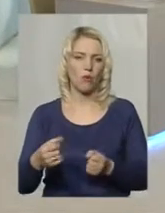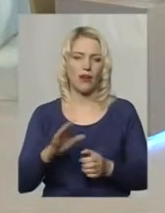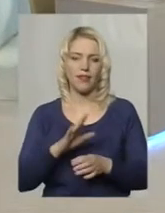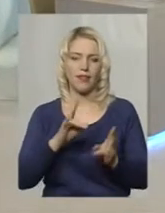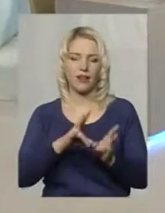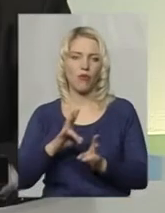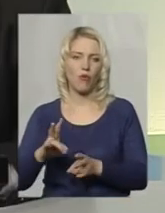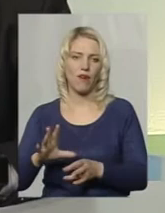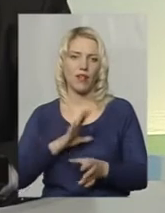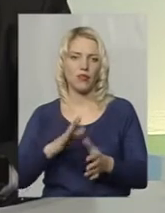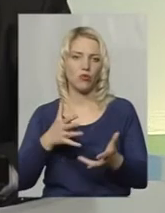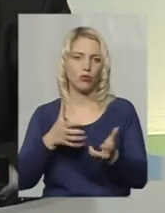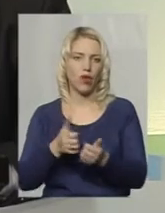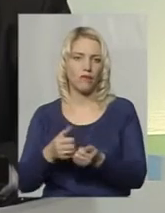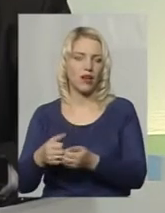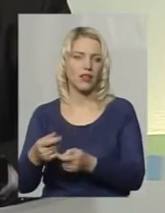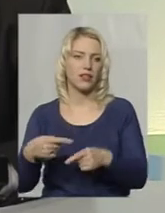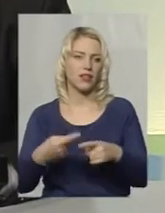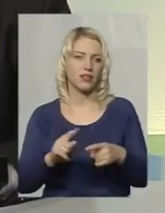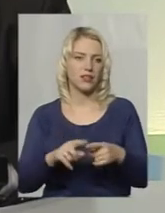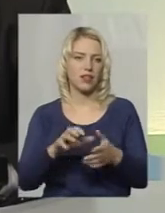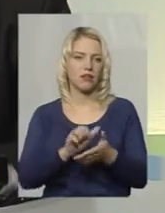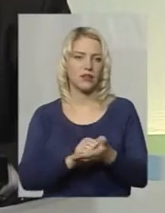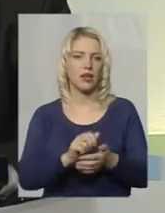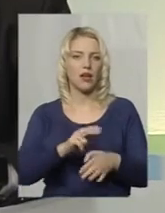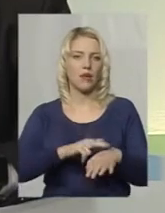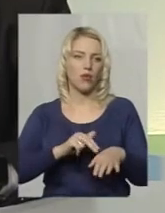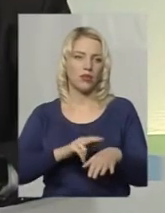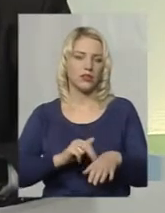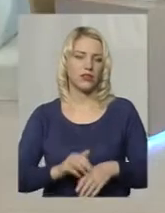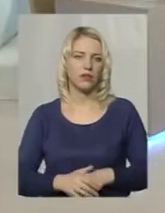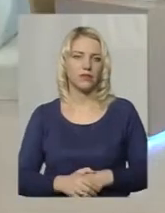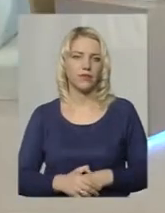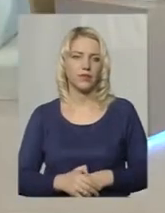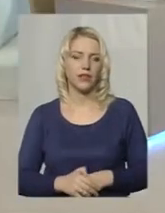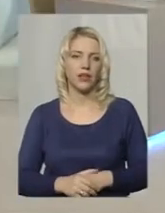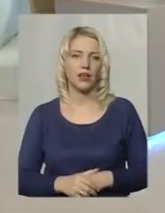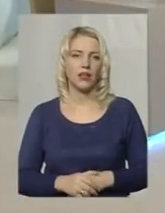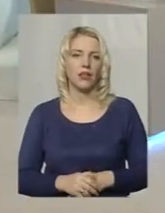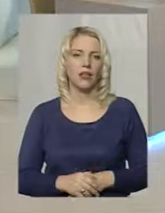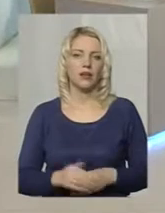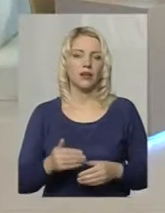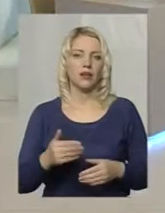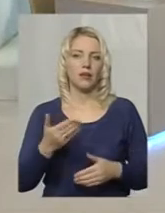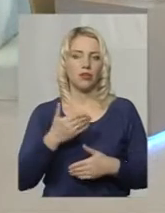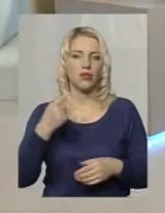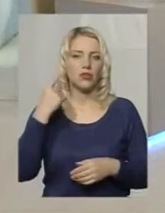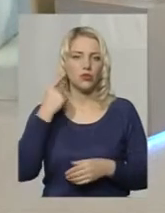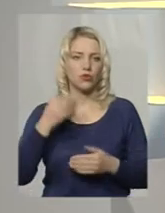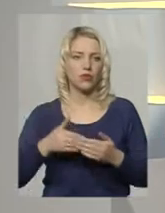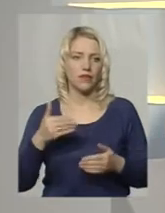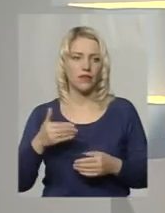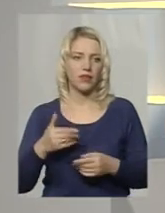роду ДТП. Тобто, саме це і займається патрульна поліція. Пане Антоне, ми чули від